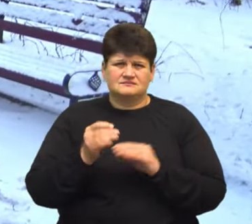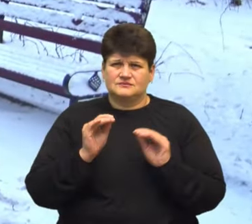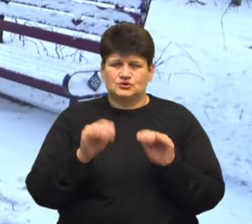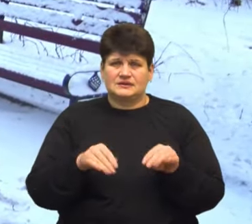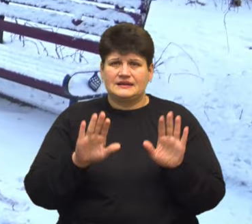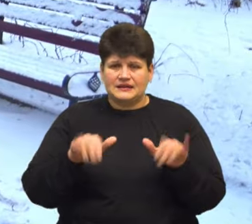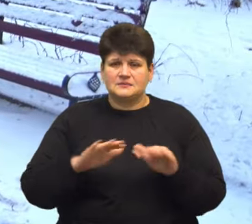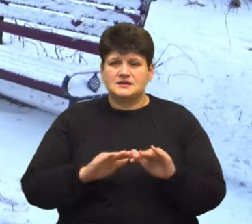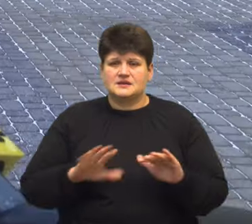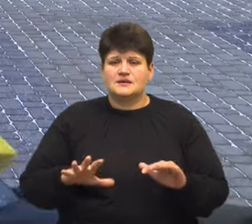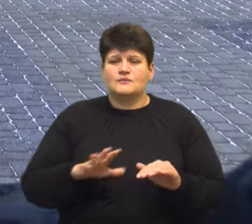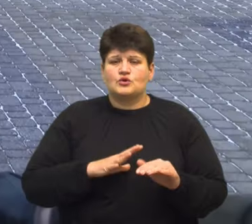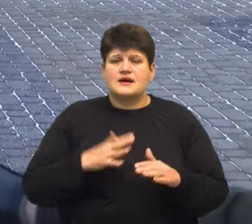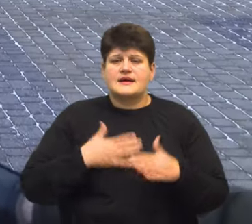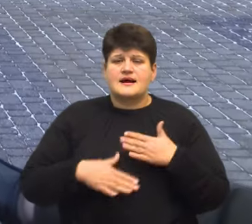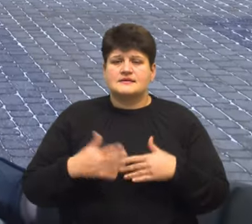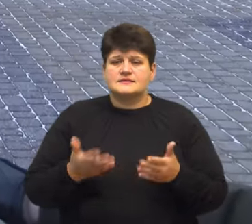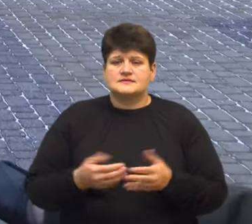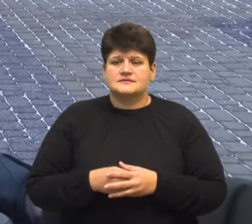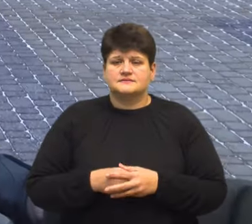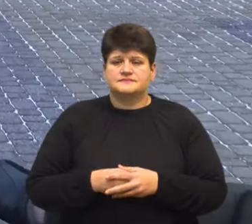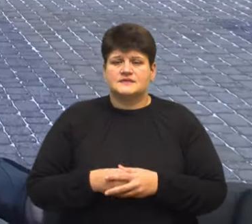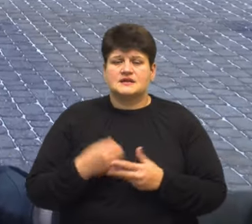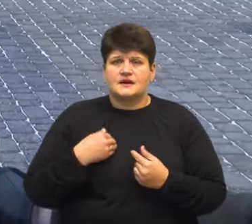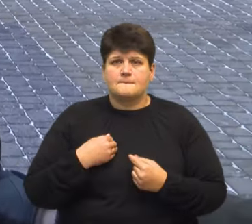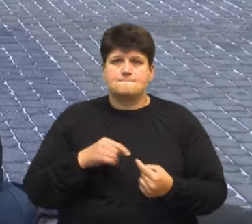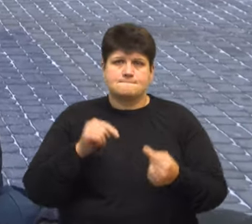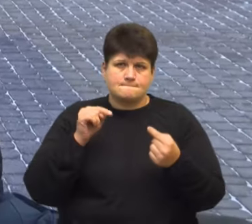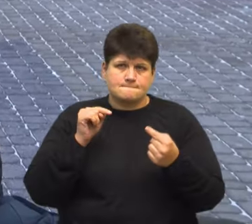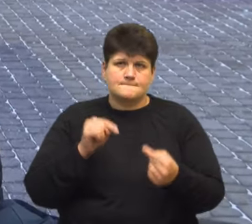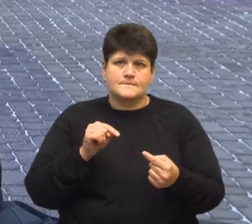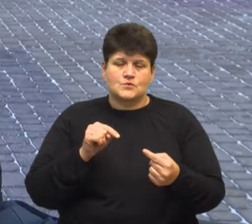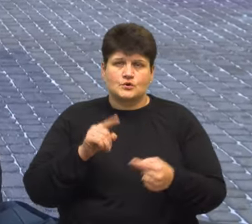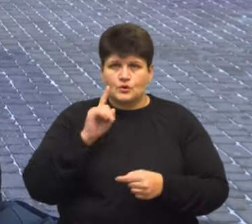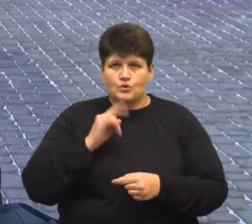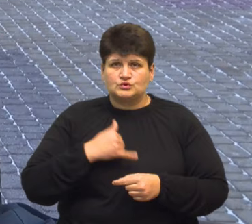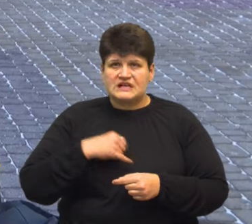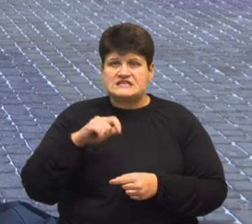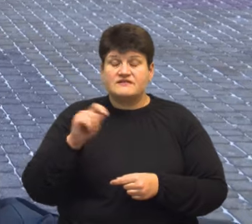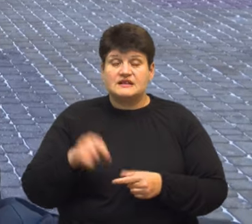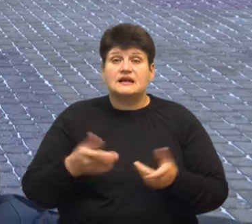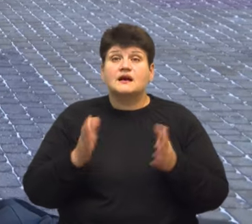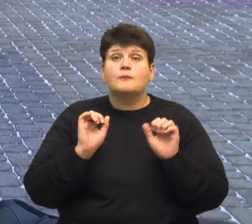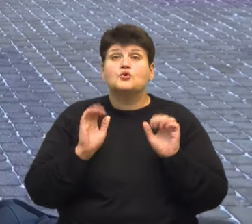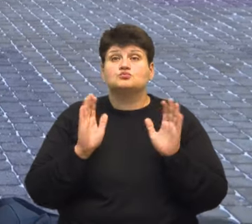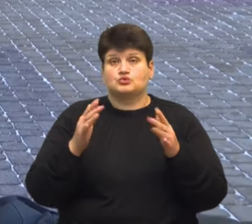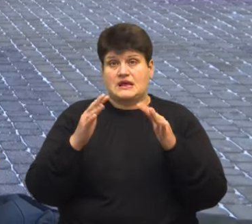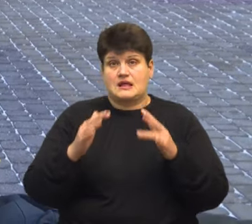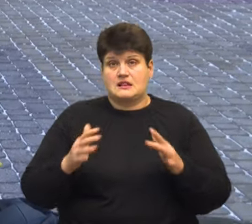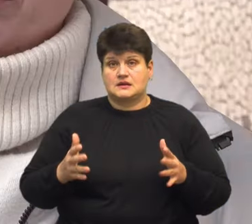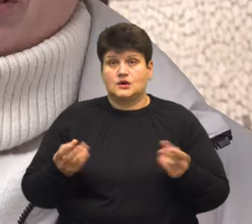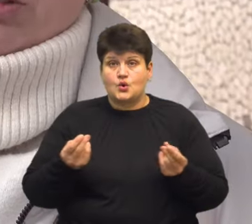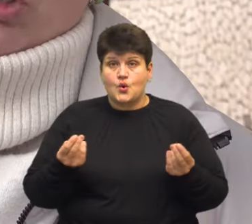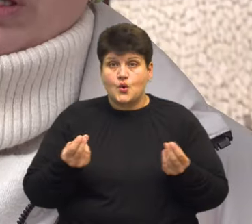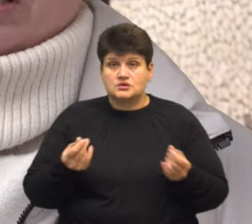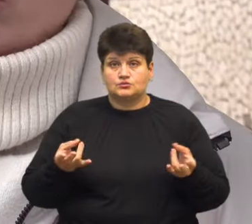дітям була б радість якась. Категорично проти я, поки в нас війна, яка може бути ялинка. Кошти потрібні на